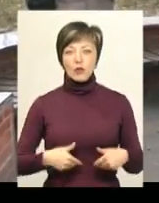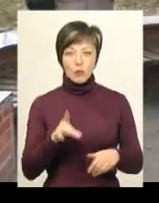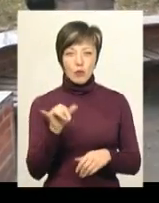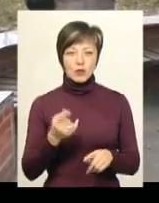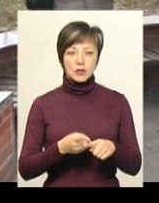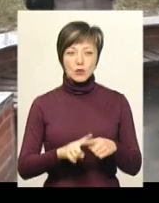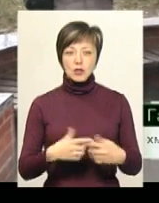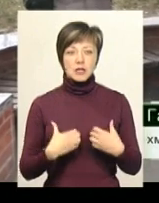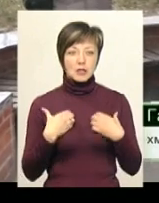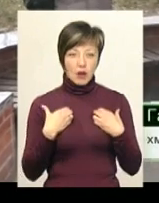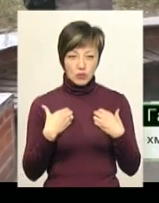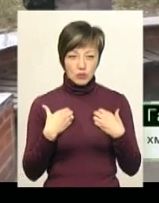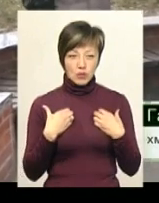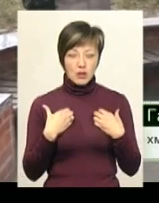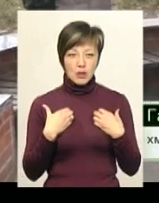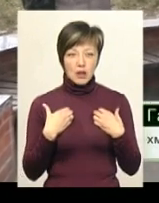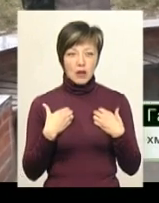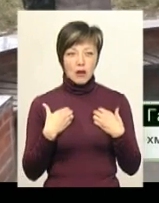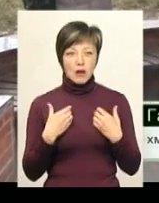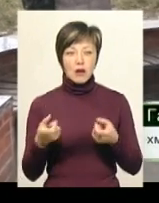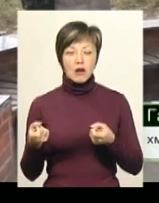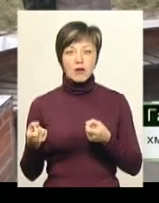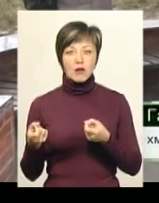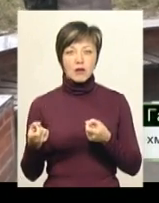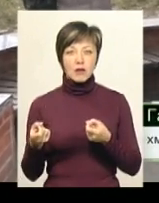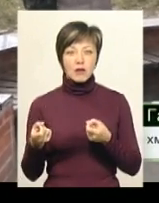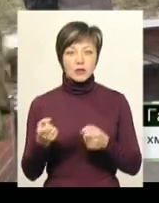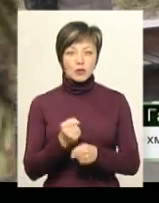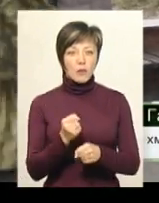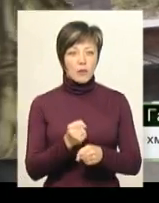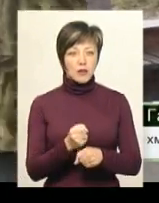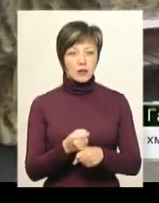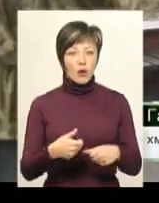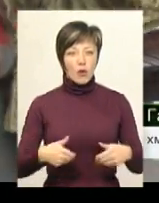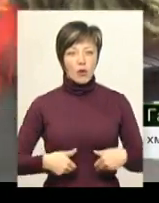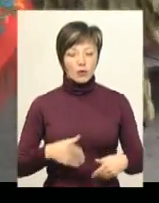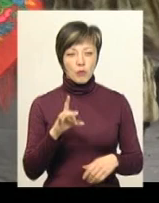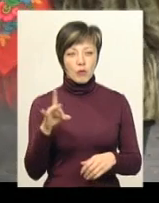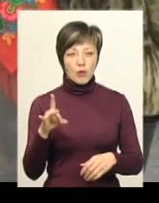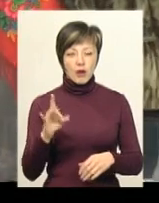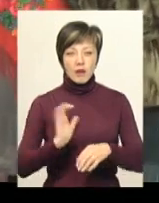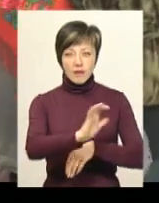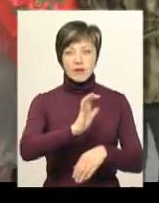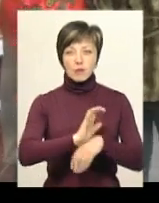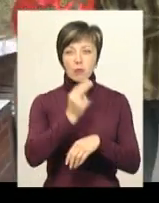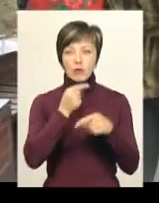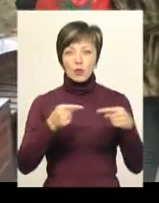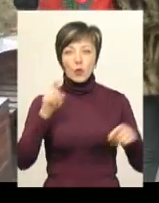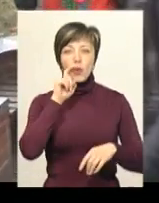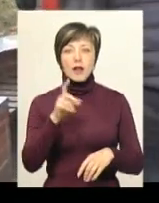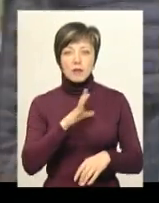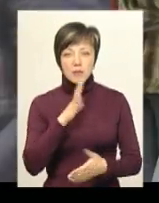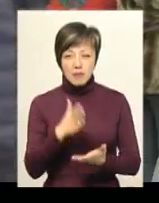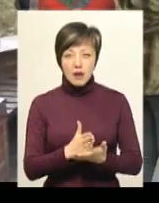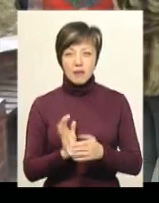Це дуже страшно, вивезти, зробити Голодомор і вивезти ту продукцію, яку Україна виробляла,